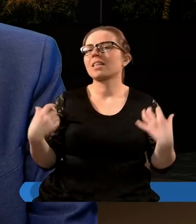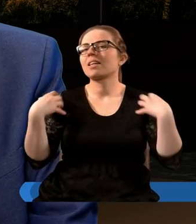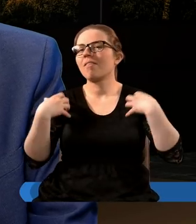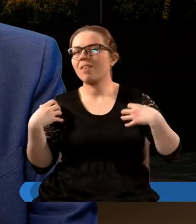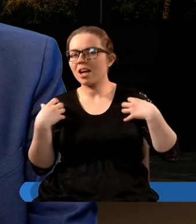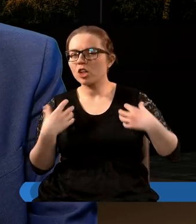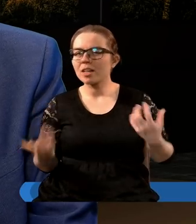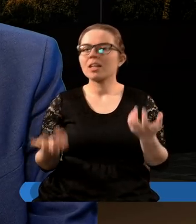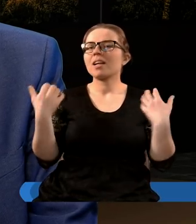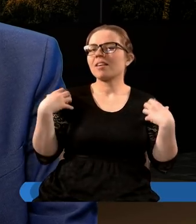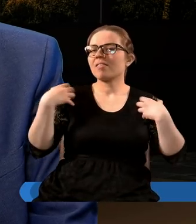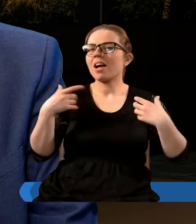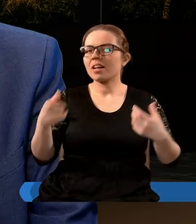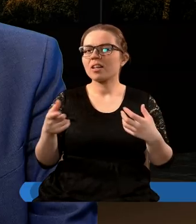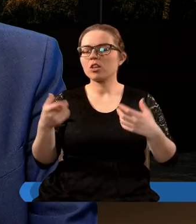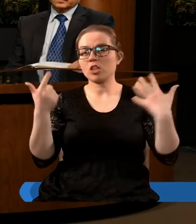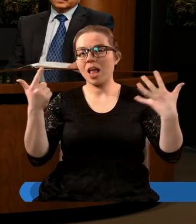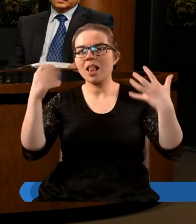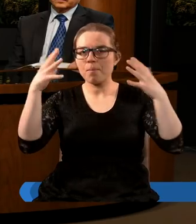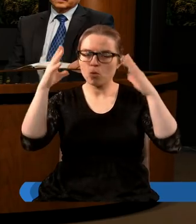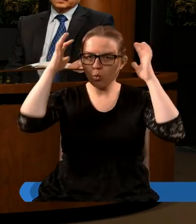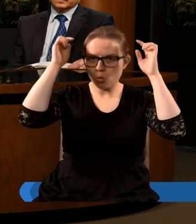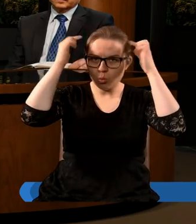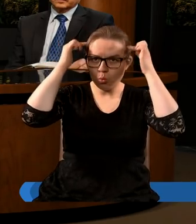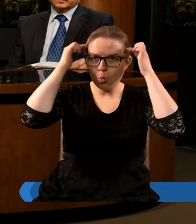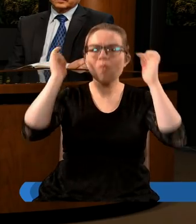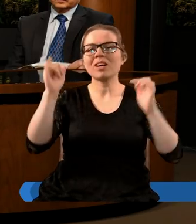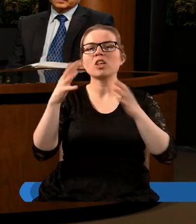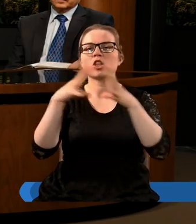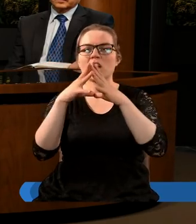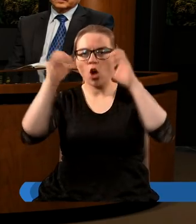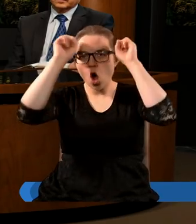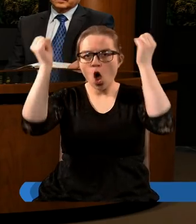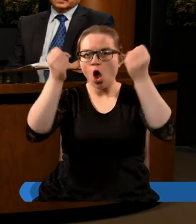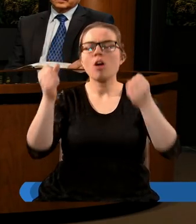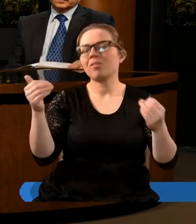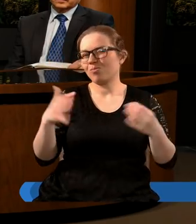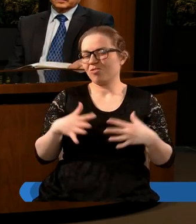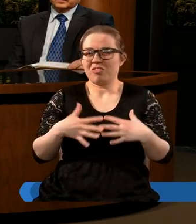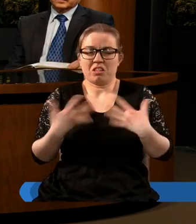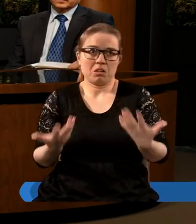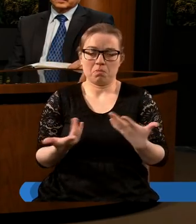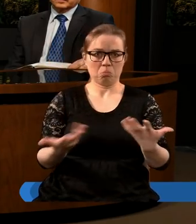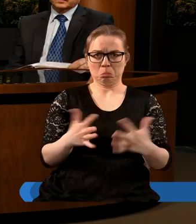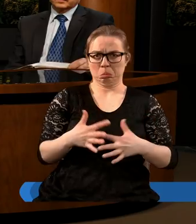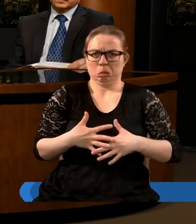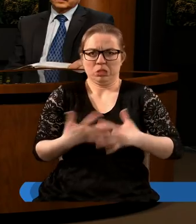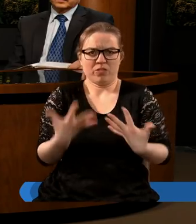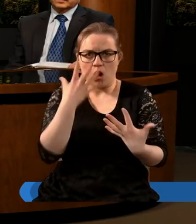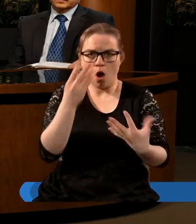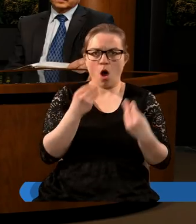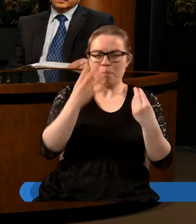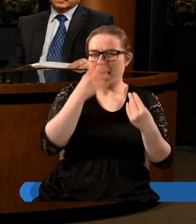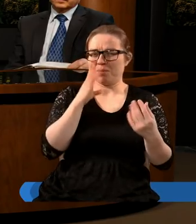zwierzęcia, ale też zwierzęcia, które ma siedem głów i dziesięć rogów, to się oczywiście może wydawać jak jakiś dziwny obraz